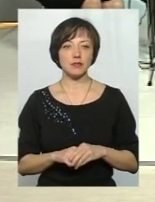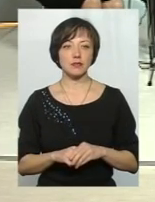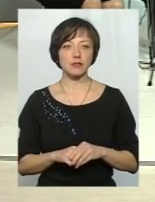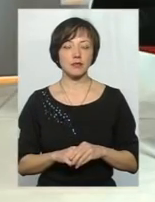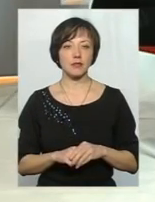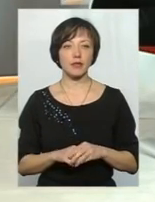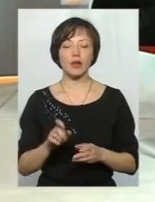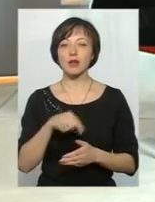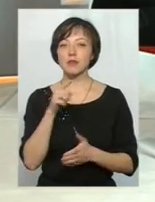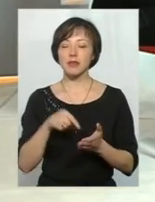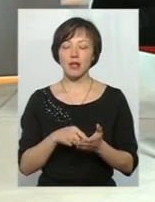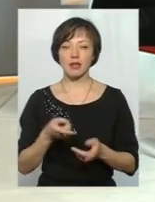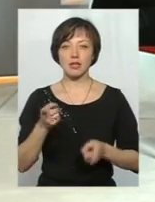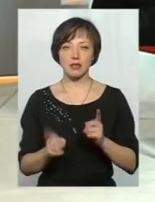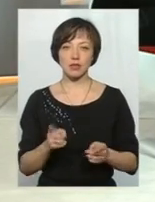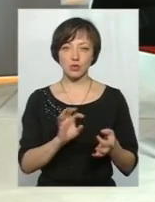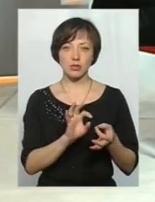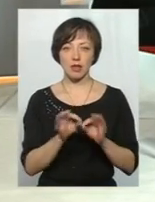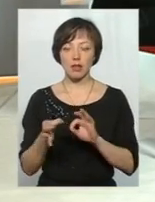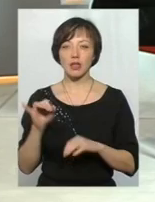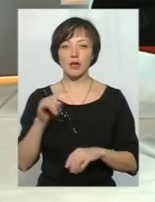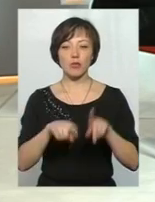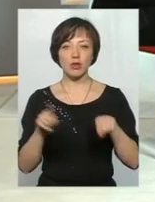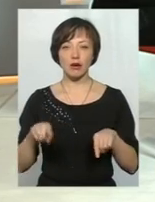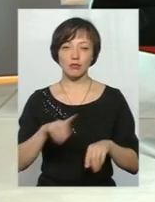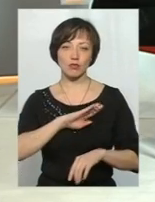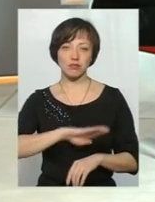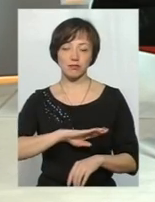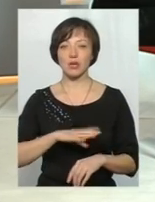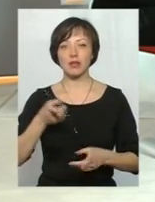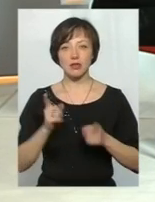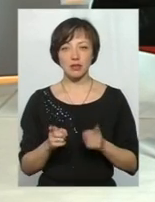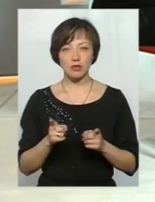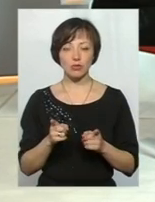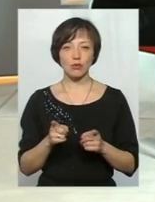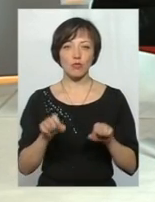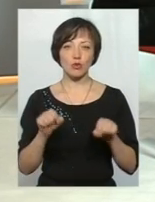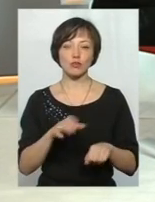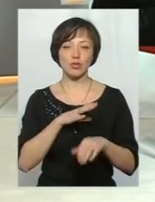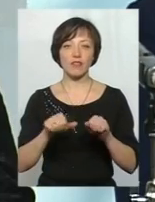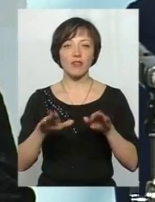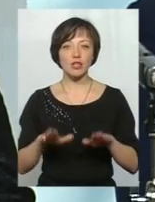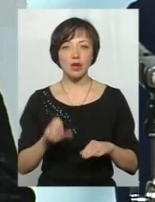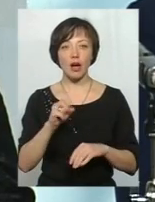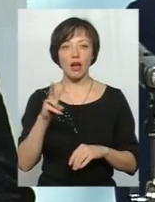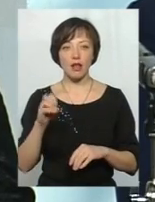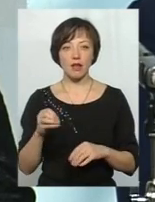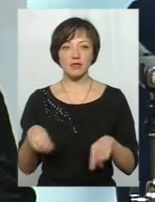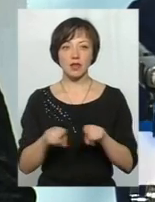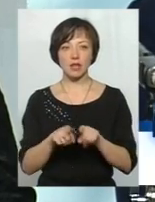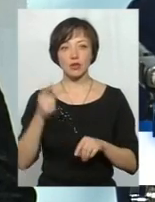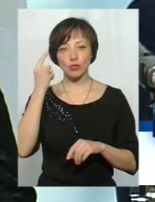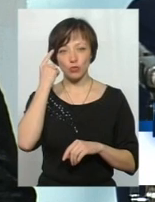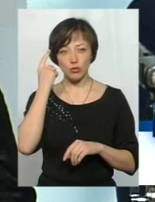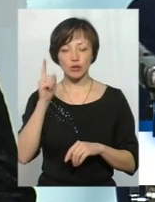Питання дійсно складне і подекуди розчаровується, чи воно дійсно може бути вирішене, але все-таки я думаю,